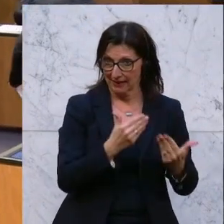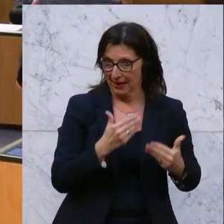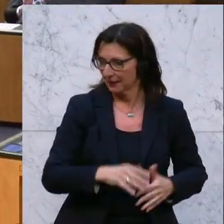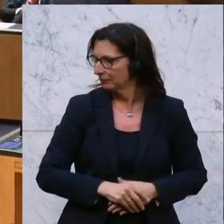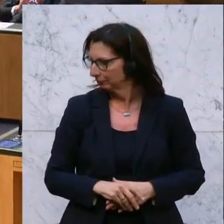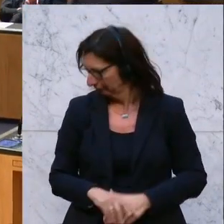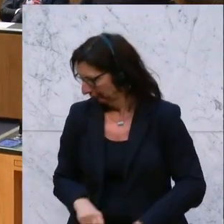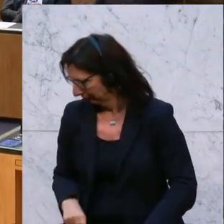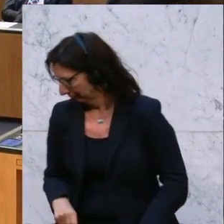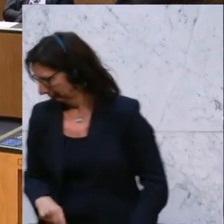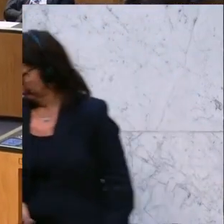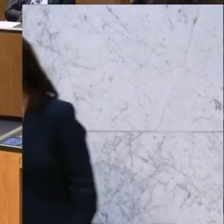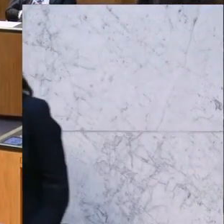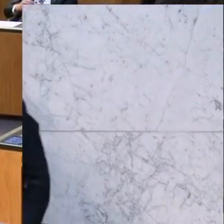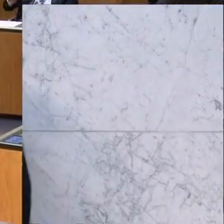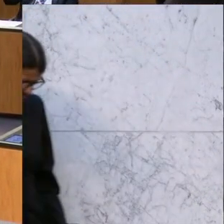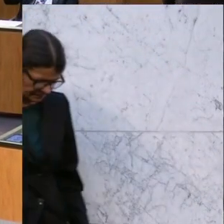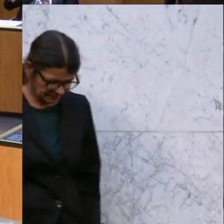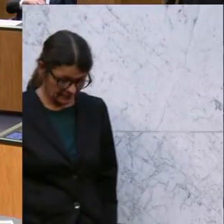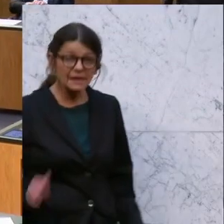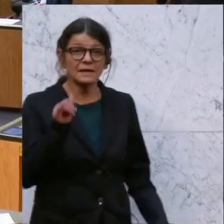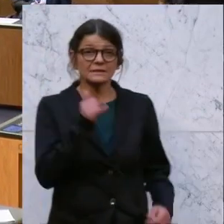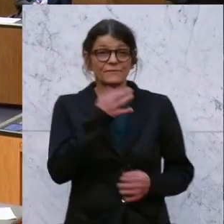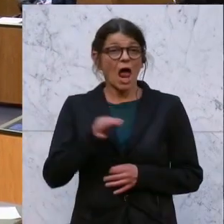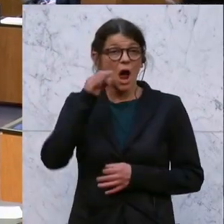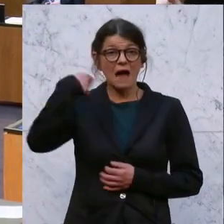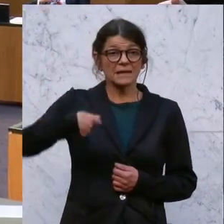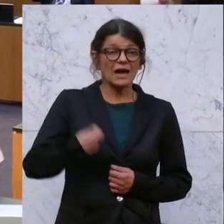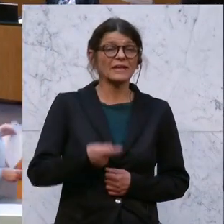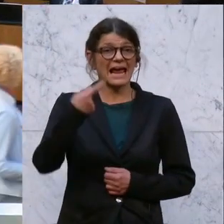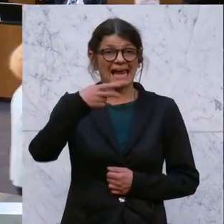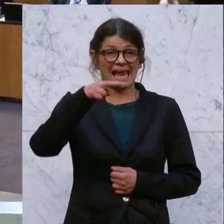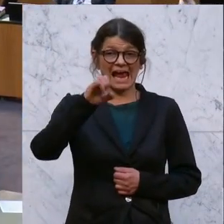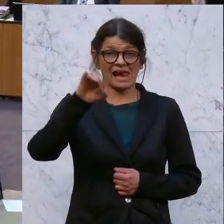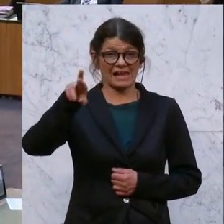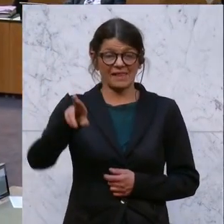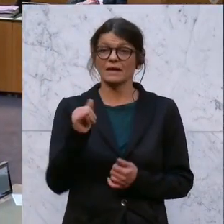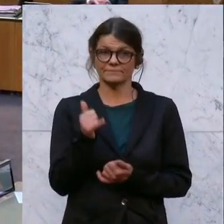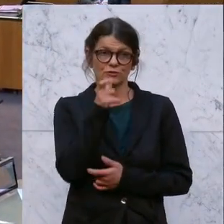Die Kritik sei unbegründet an der Verteidigungsministerin Sankt Johann Singer von der ÖVP.